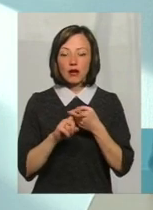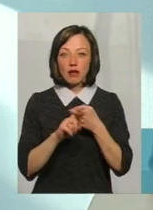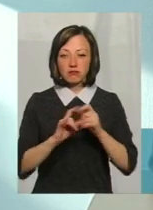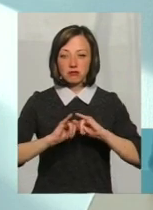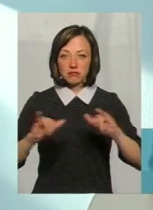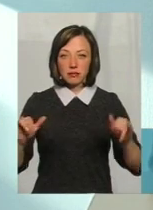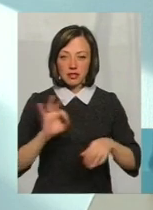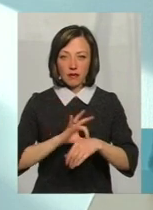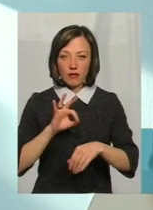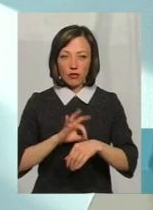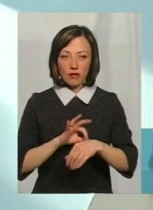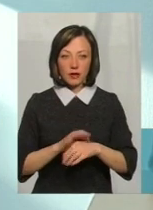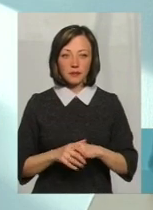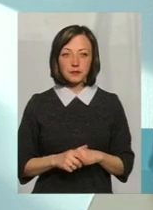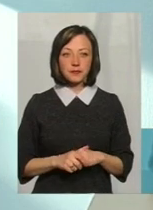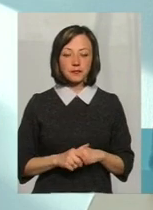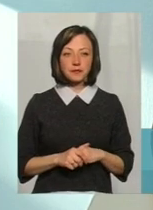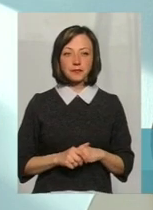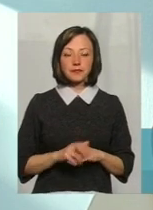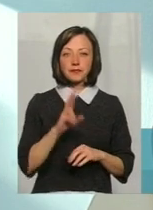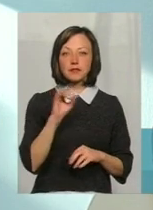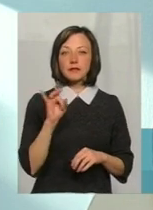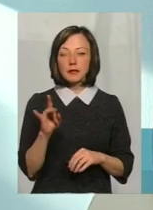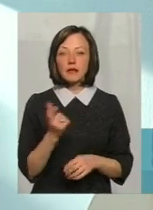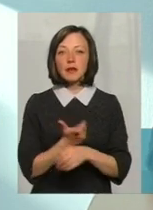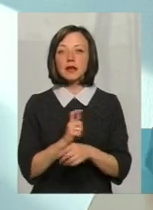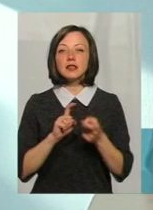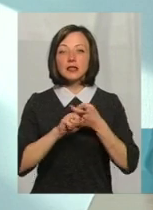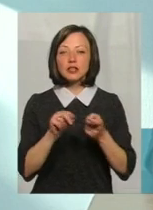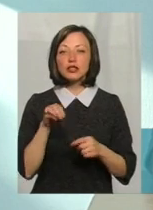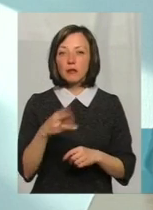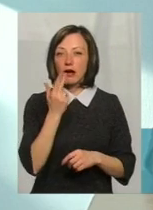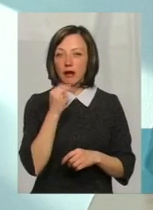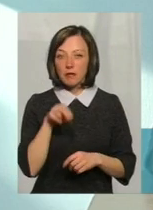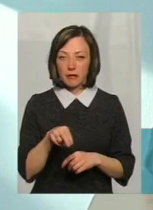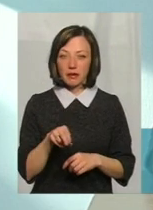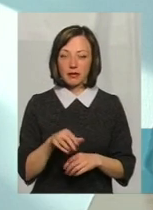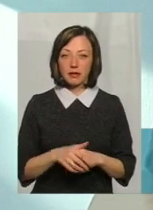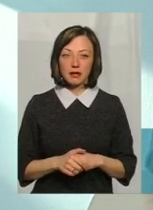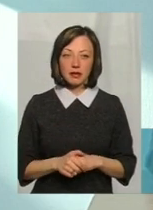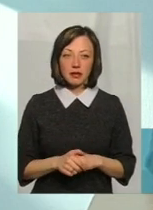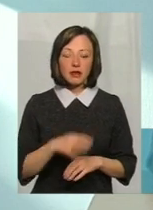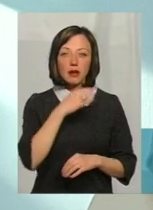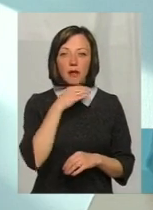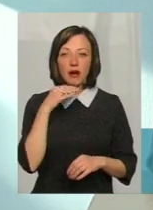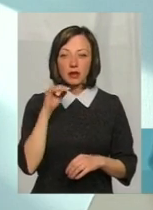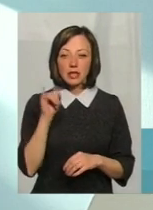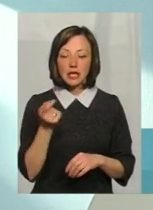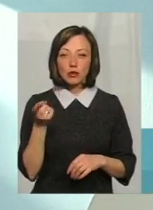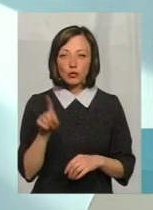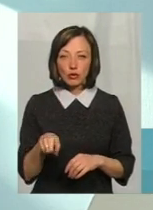захворювання, захворювання кір. Вона набагато заразніша, ніж гриб, ніж гриб, набагато. І